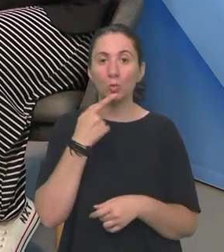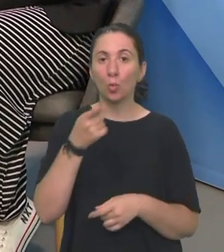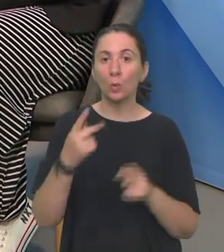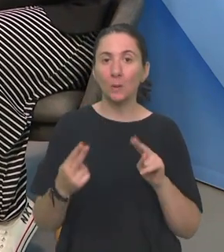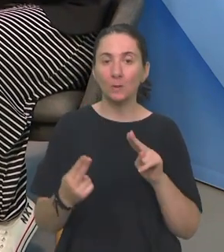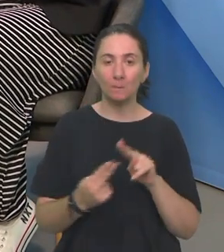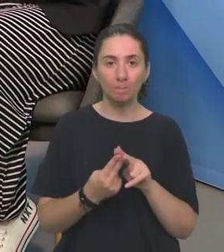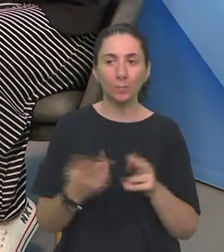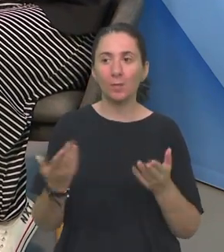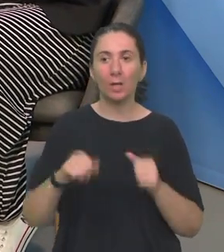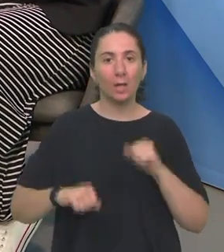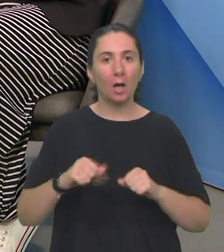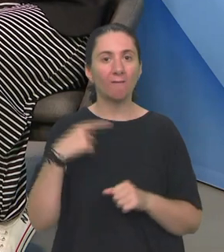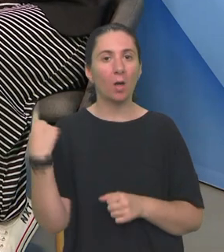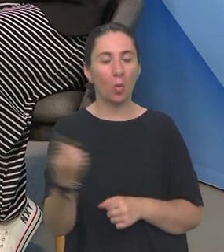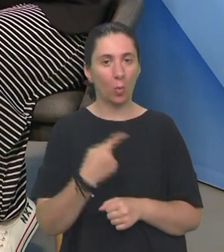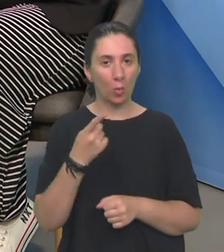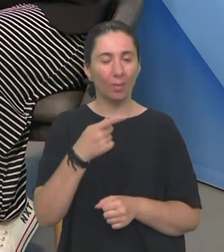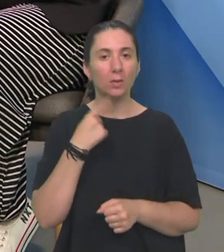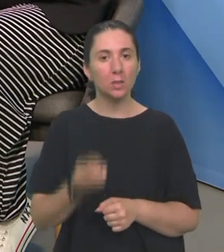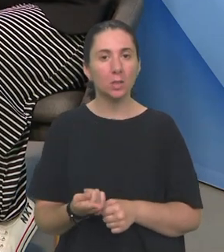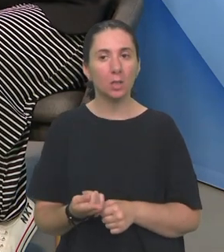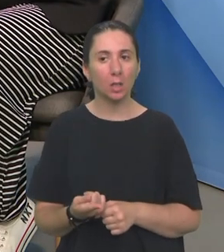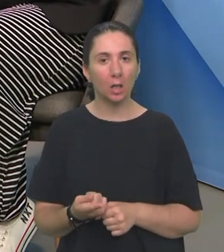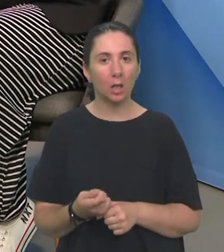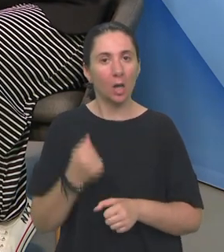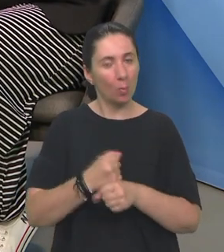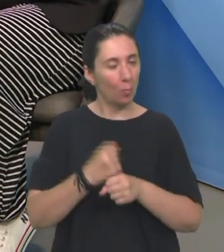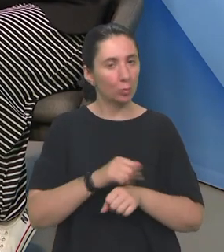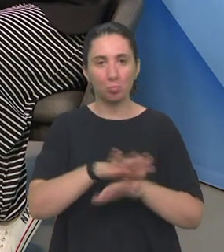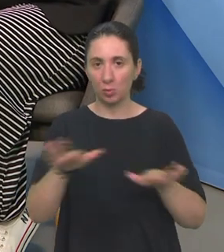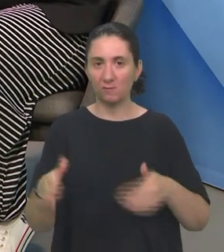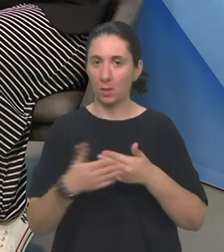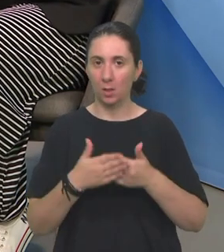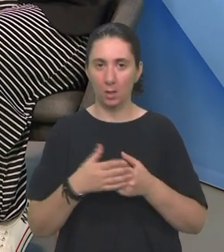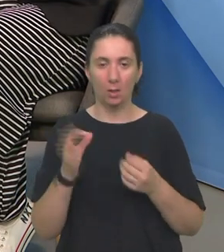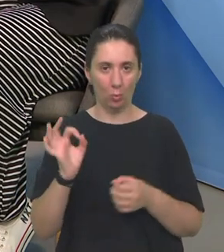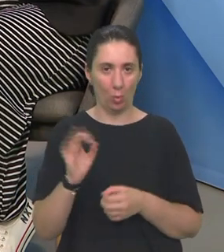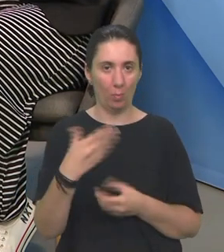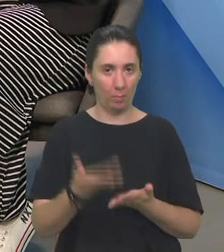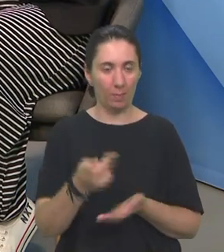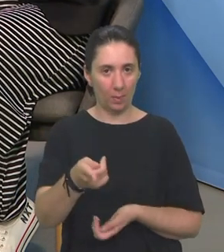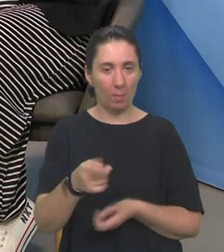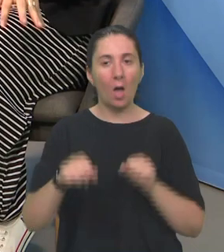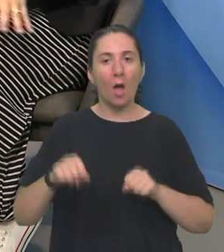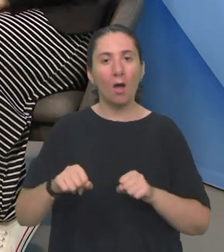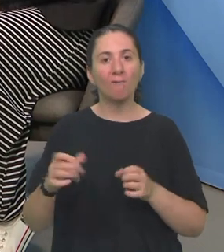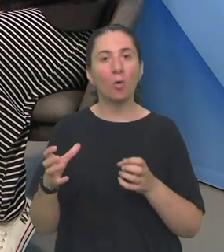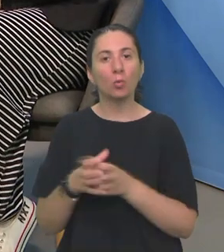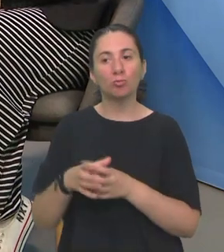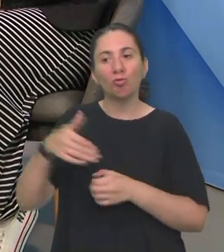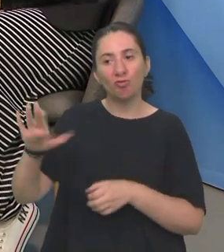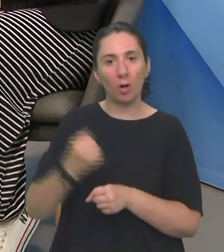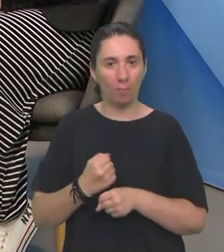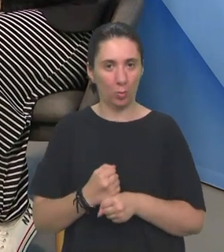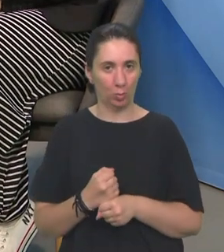suočevaš I kakva ti okolina, evo rekla si Da su na poslu svi dobri prema tebi A kako je društvo van posla?